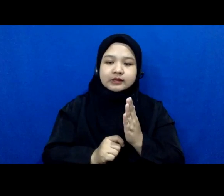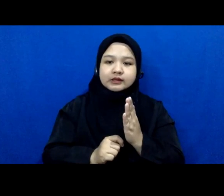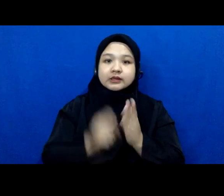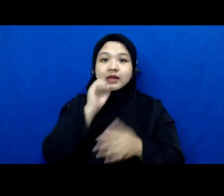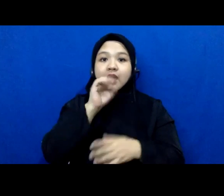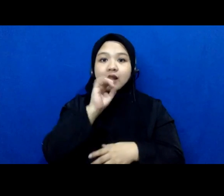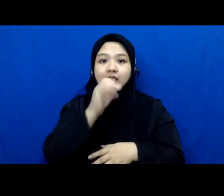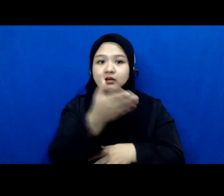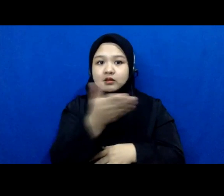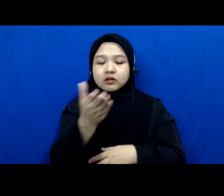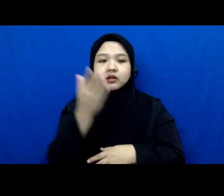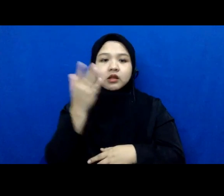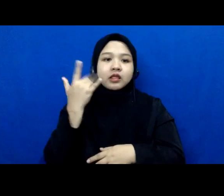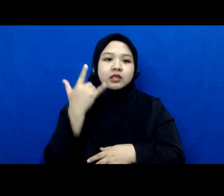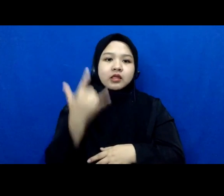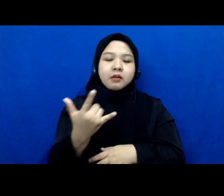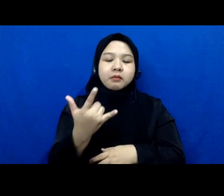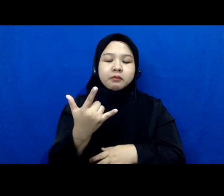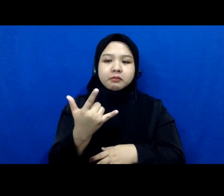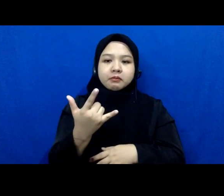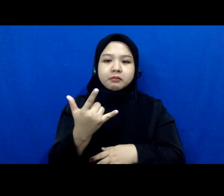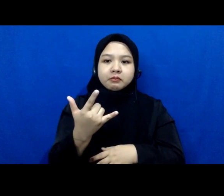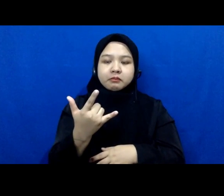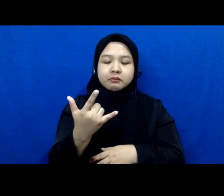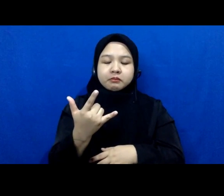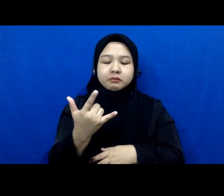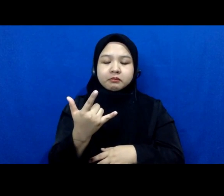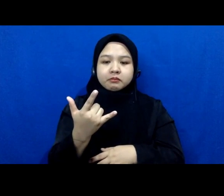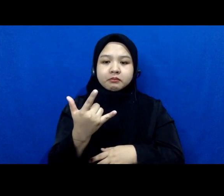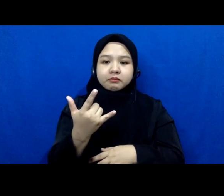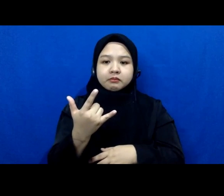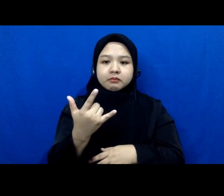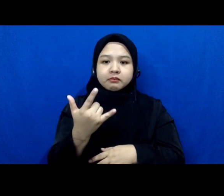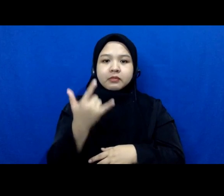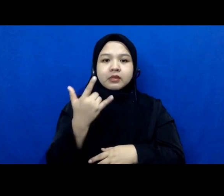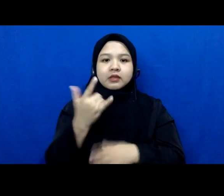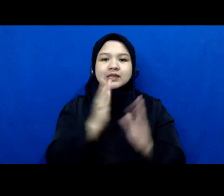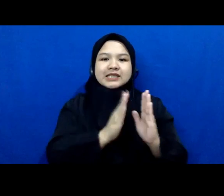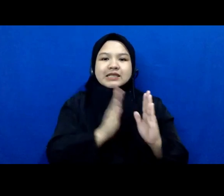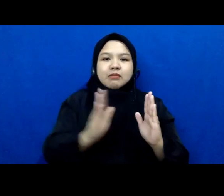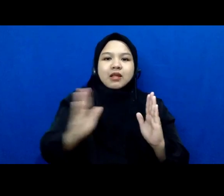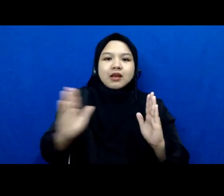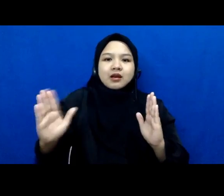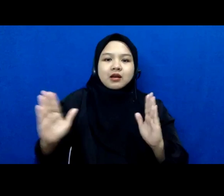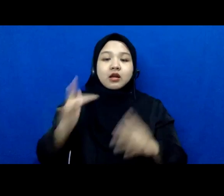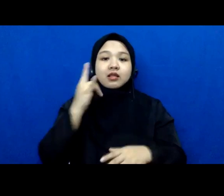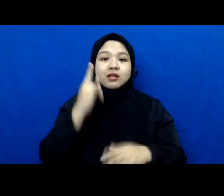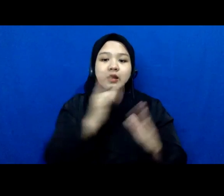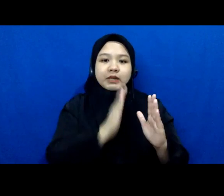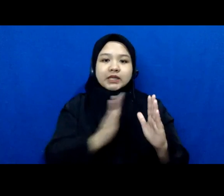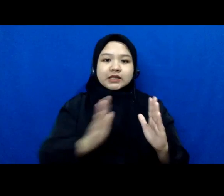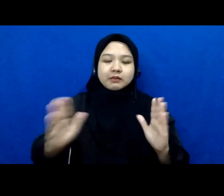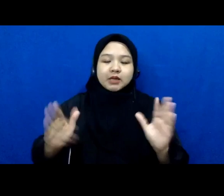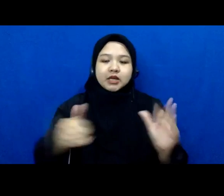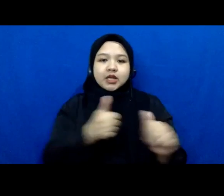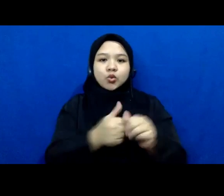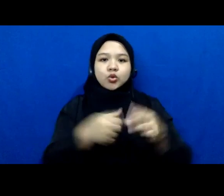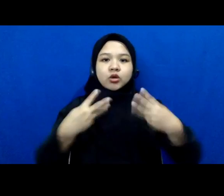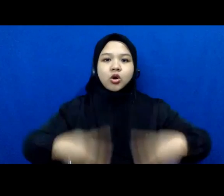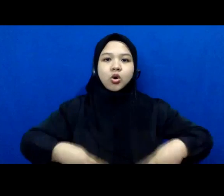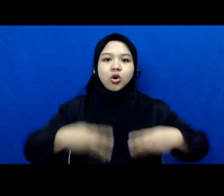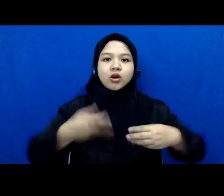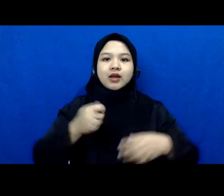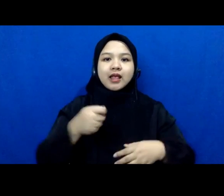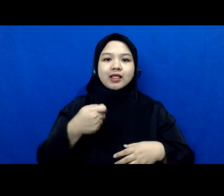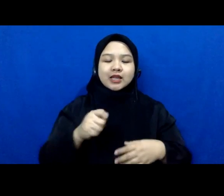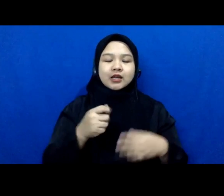tetap apa ya tetap disiplin disiplin mengikuti kode etik jurnalistik